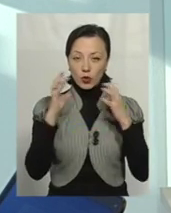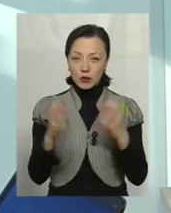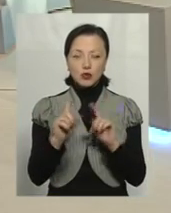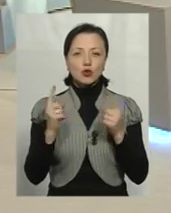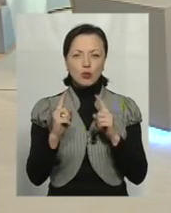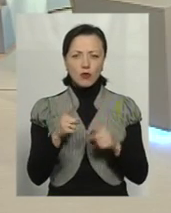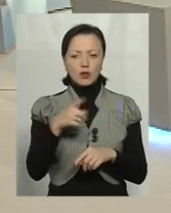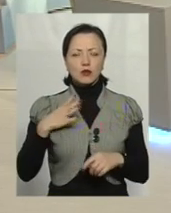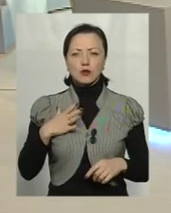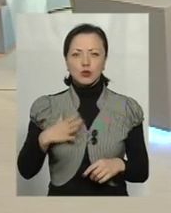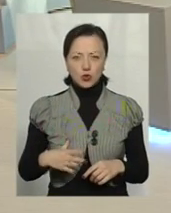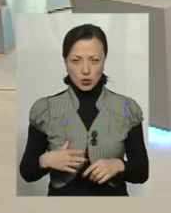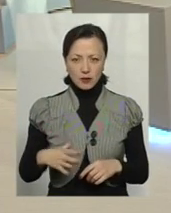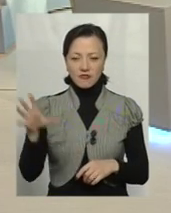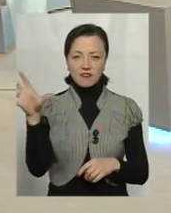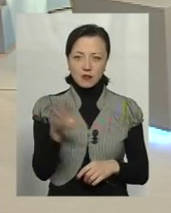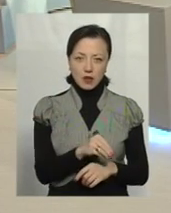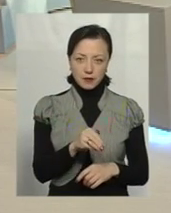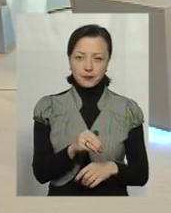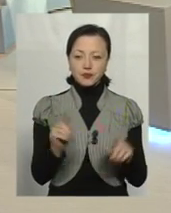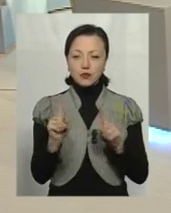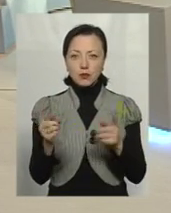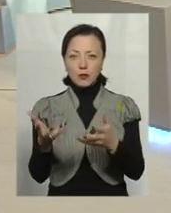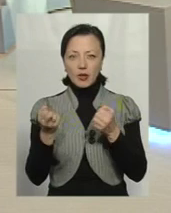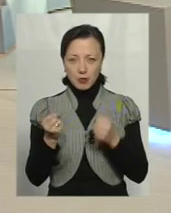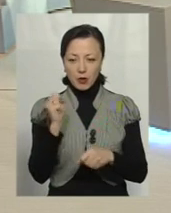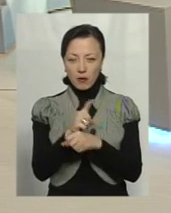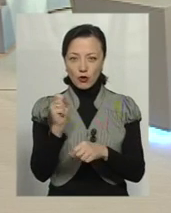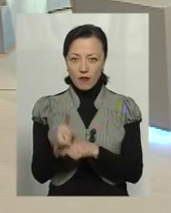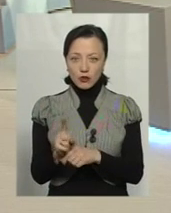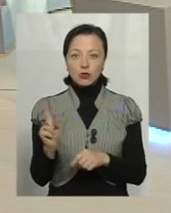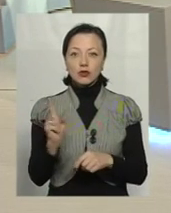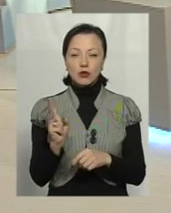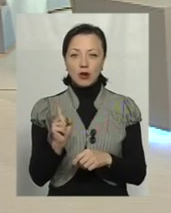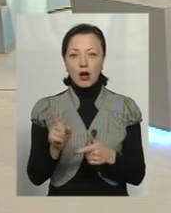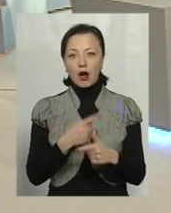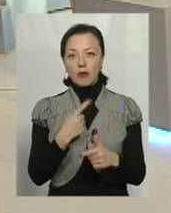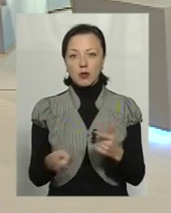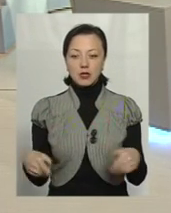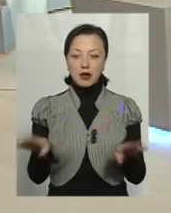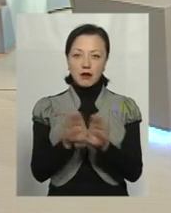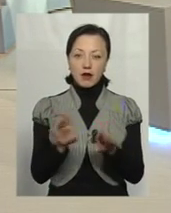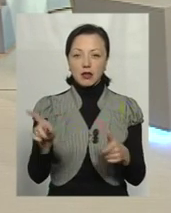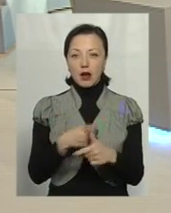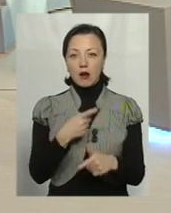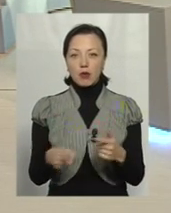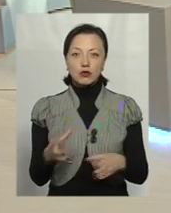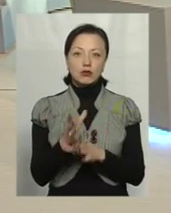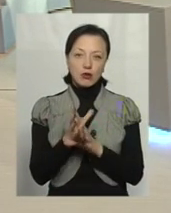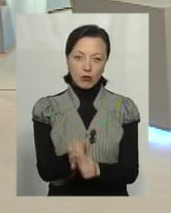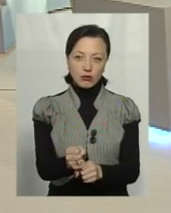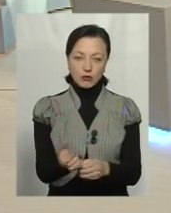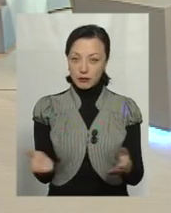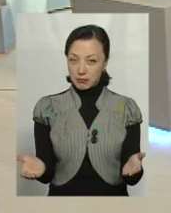чому вони змушені все, на що вони отримали повноваження, що або закривати, або скорочувати.